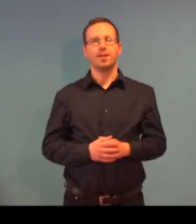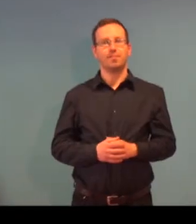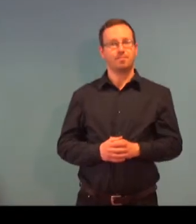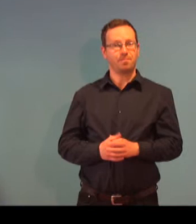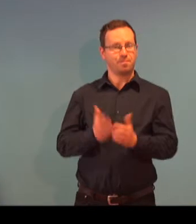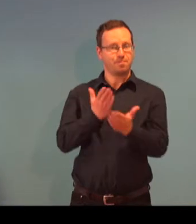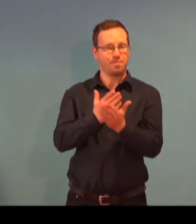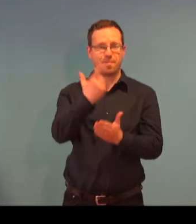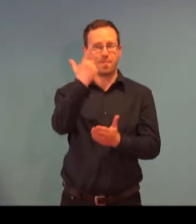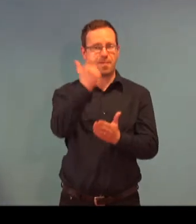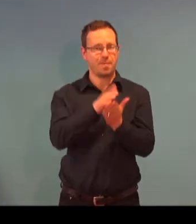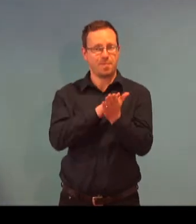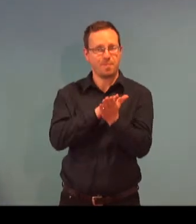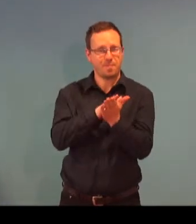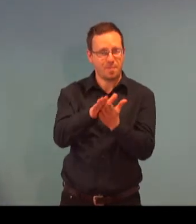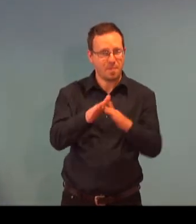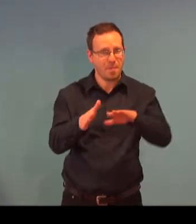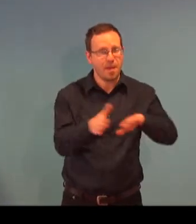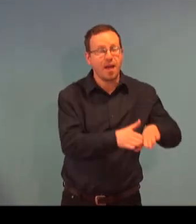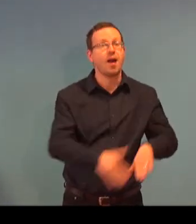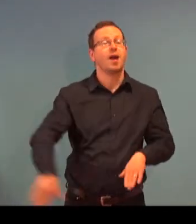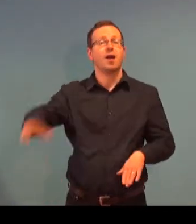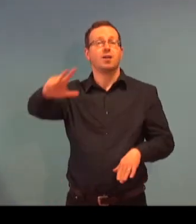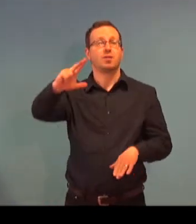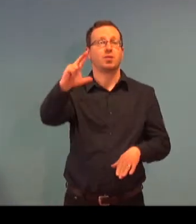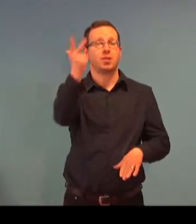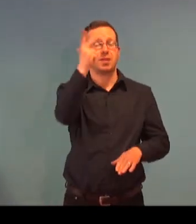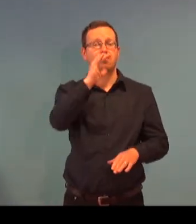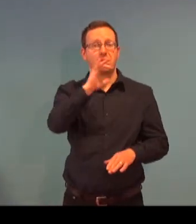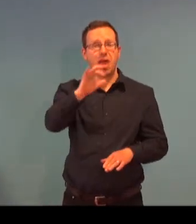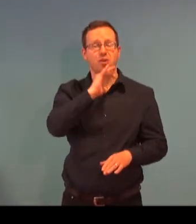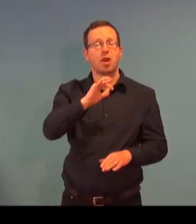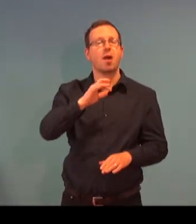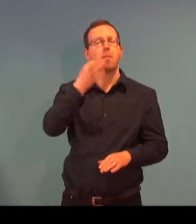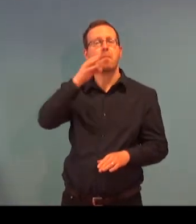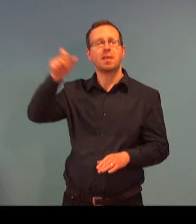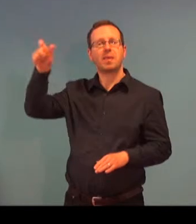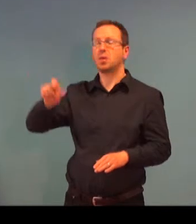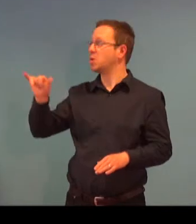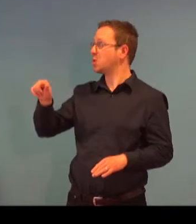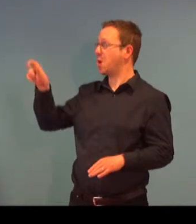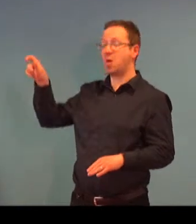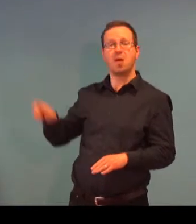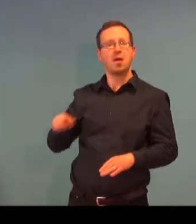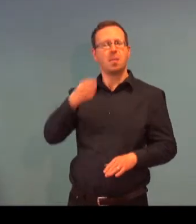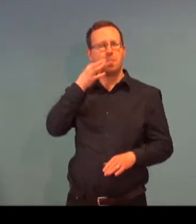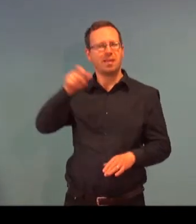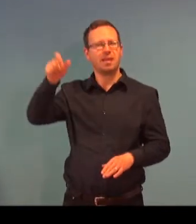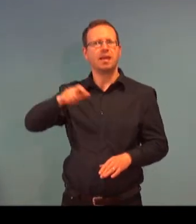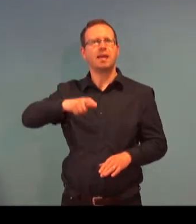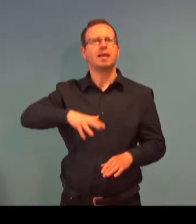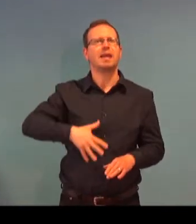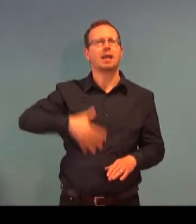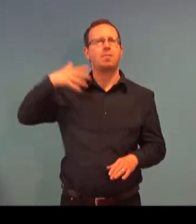Připravím další obrazek, kdy k nám z Vysočiny dorazila paní Ravila Menčíková z Trigotepu.